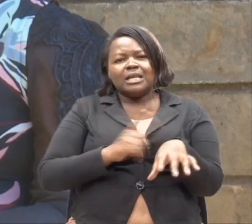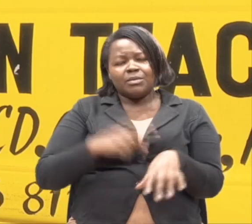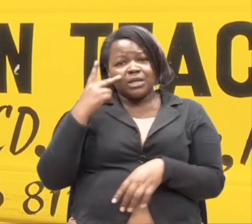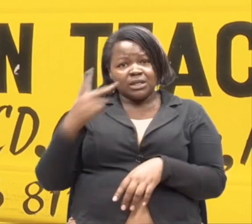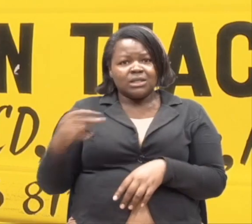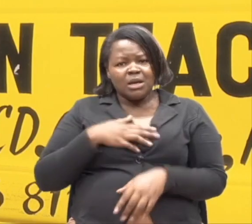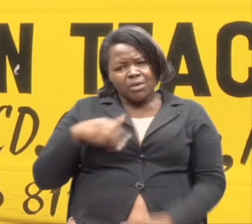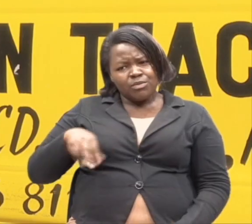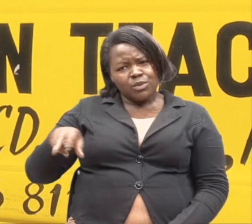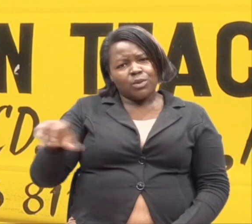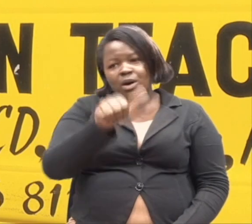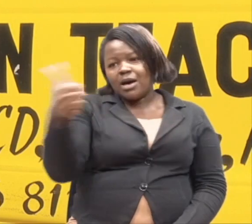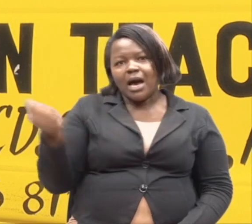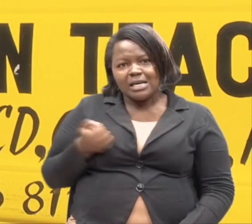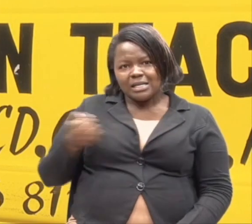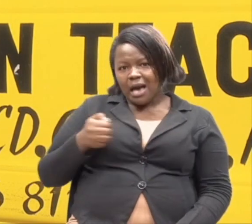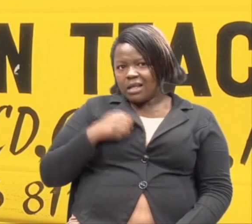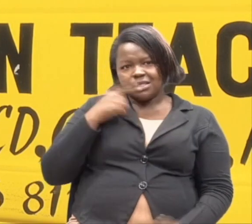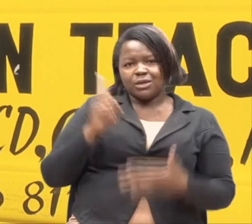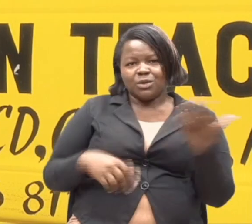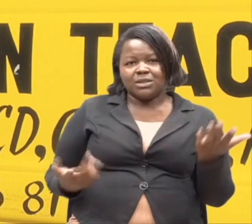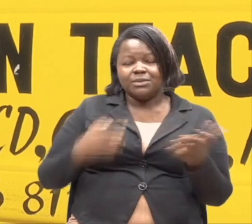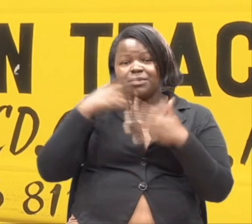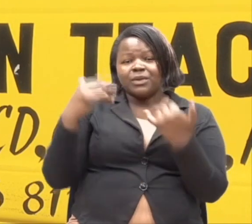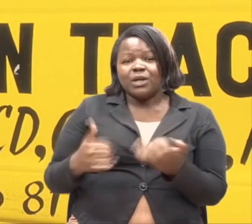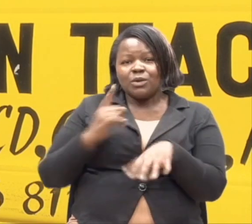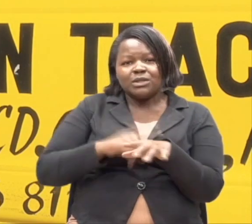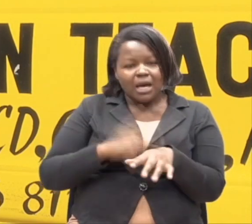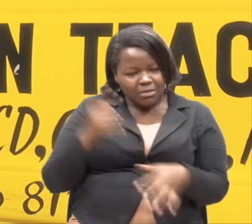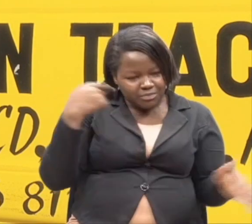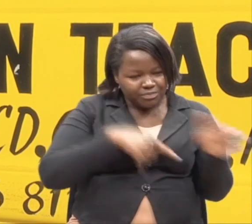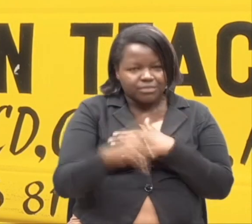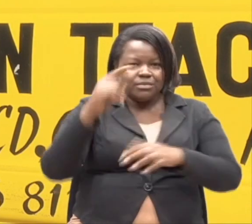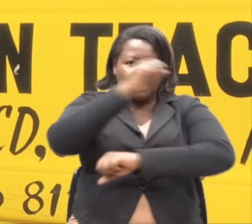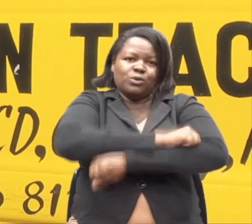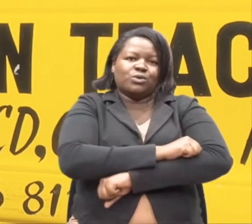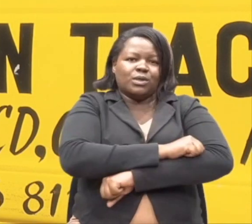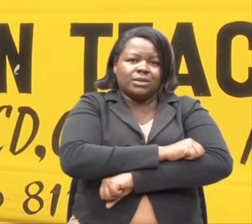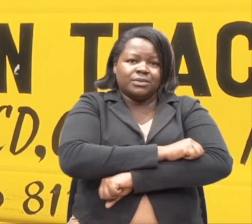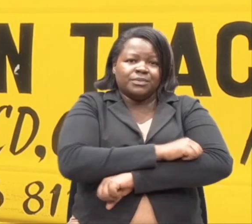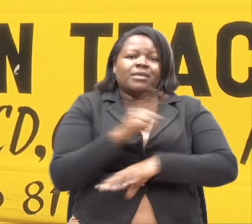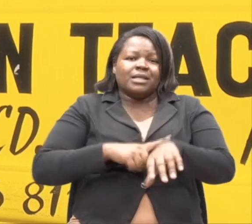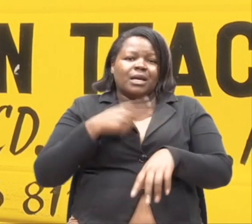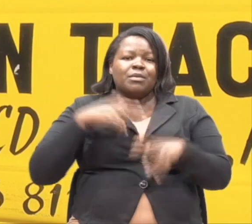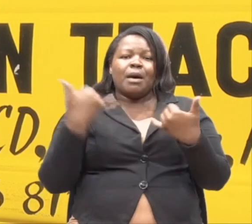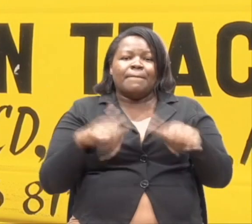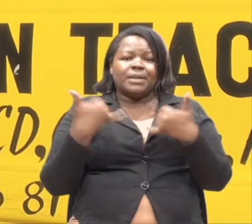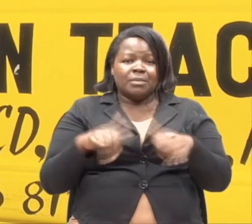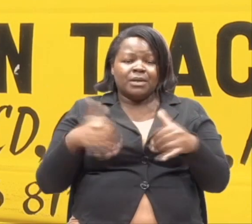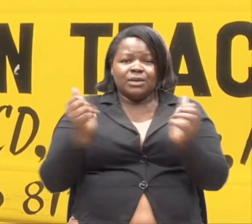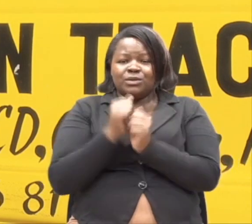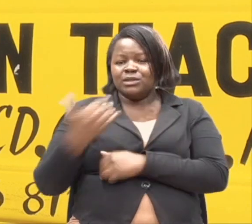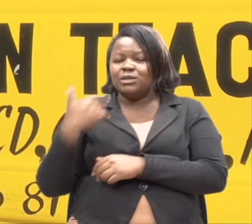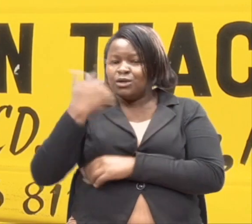nikitembea na mtu kama huyu wale wasichana wengine watasema nini. Haya, niingie katika shule. Tulipo kuwa tukicheza na wale watoto